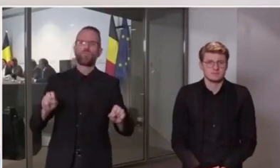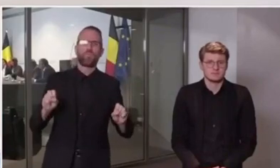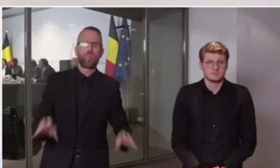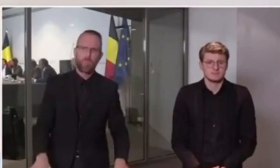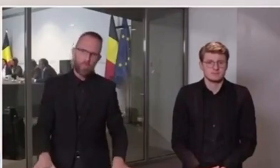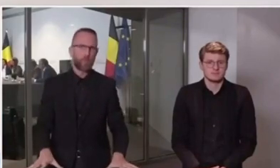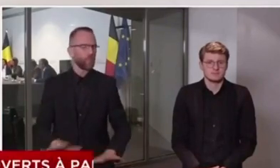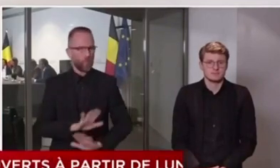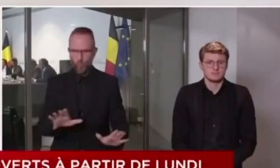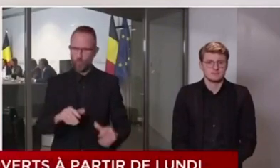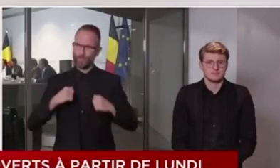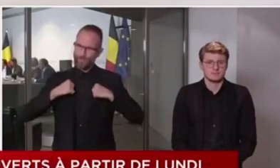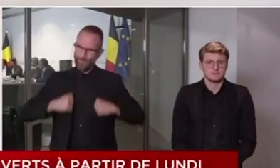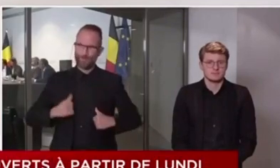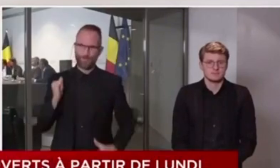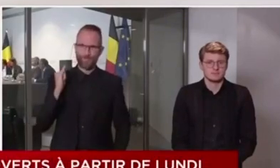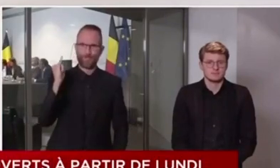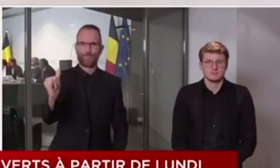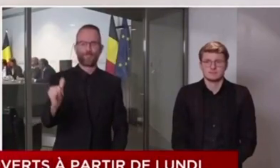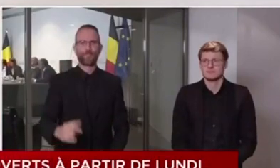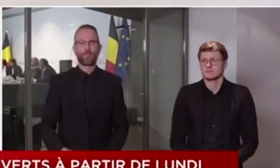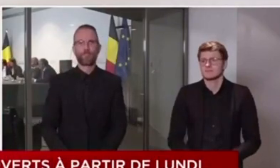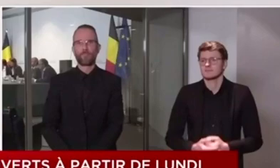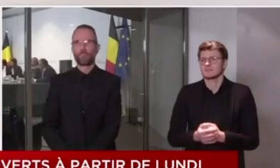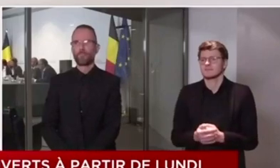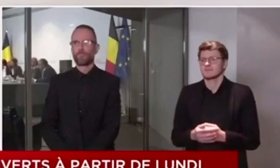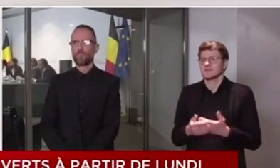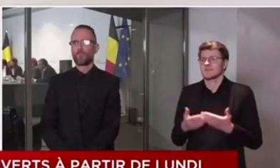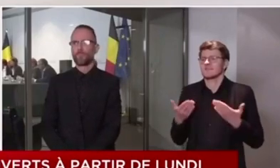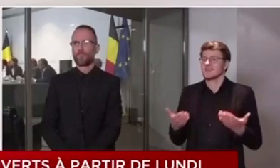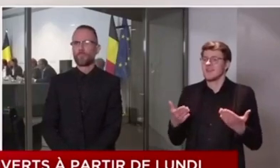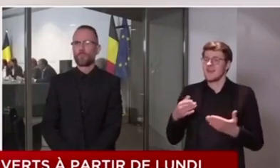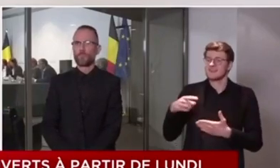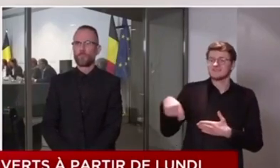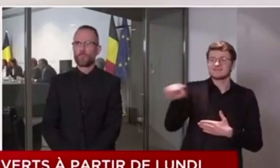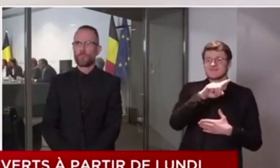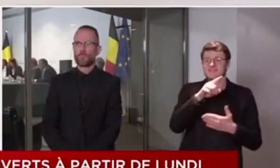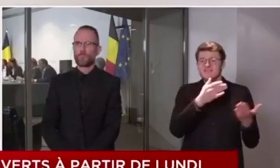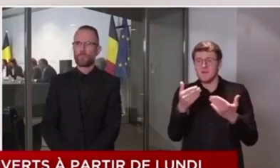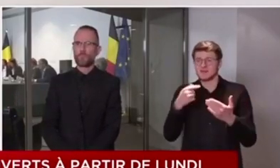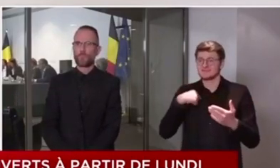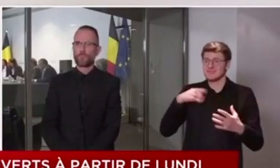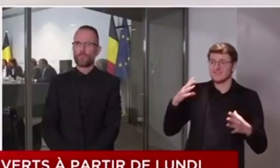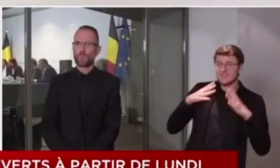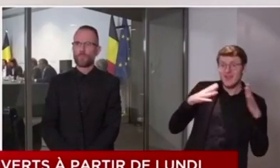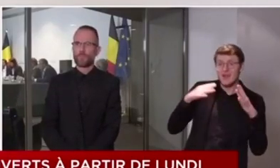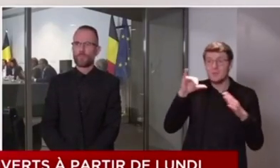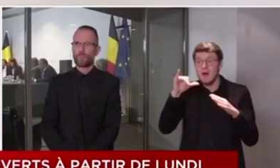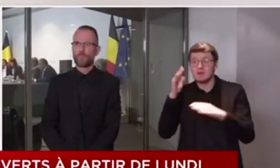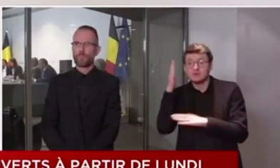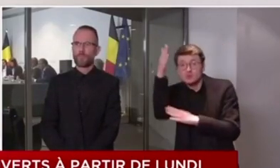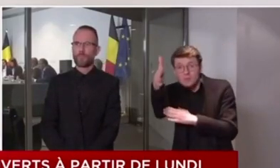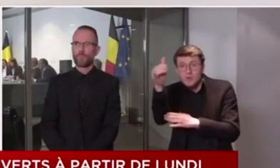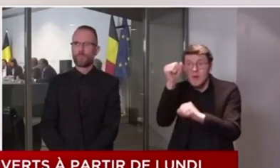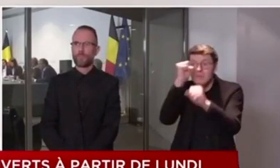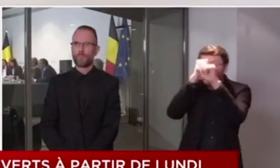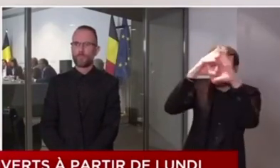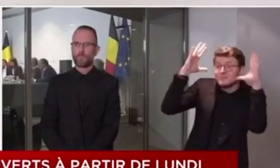Vous vous attendez aujourd'hui que je vous parle de l'avenir et que je puisse vous donner des garanties.